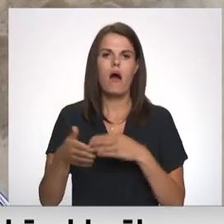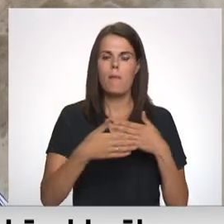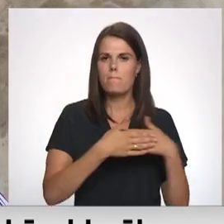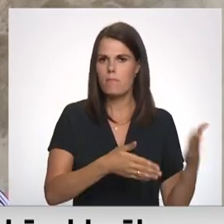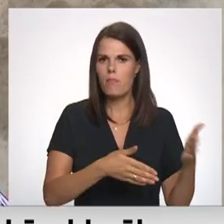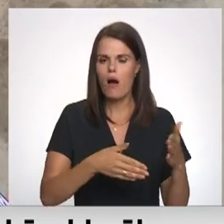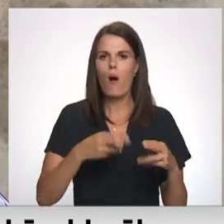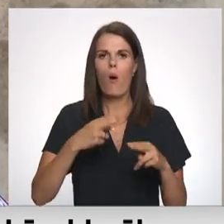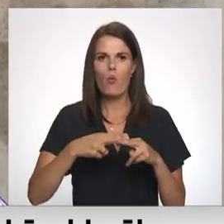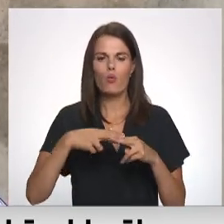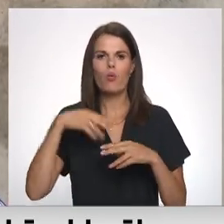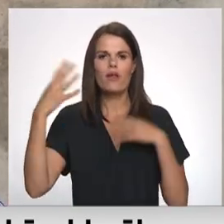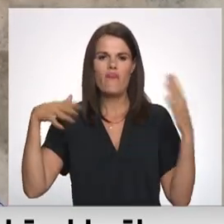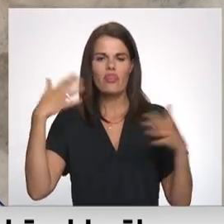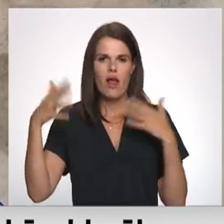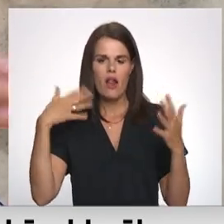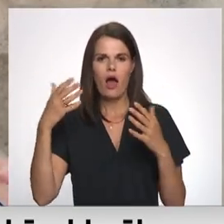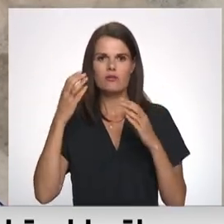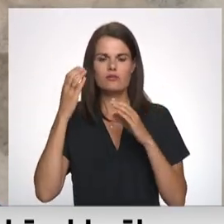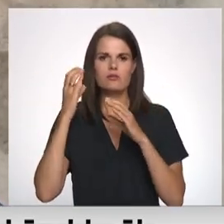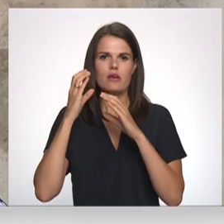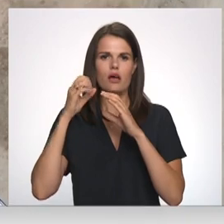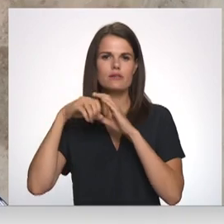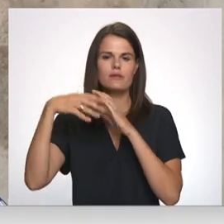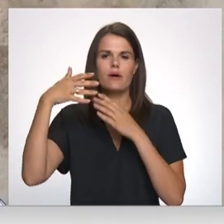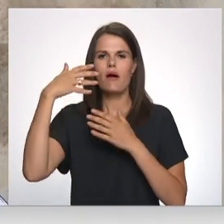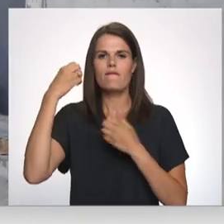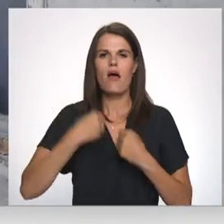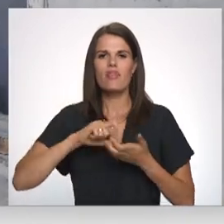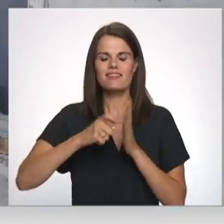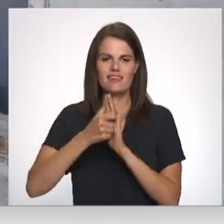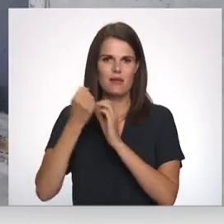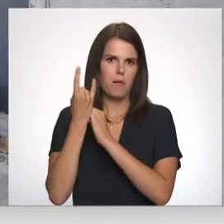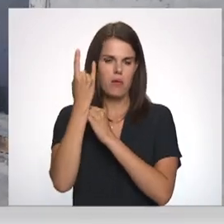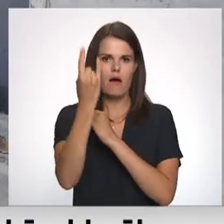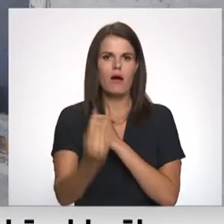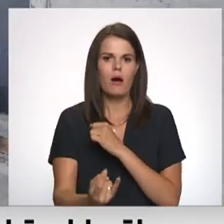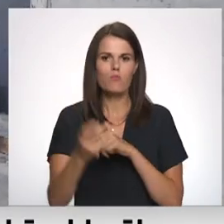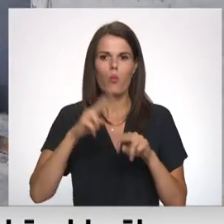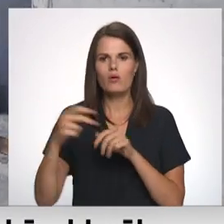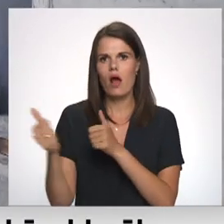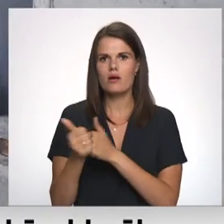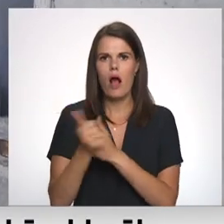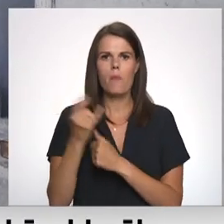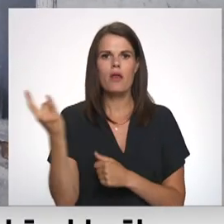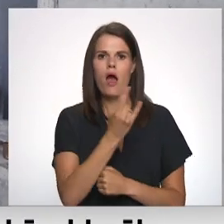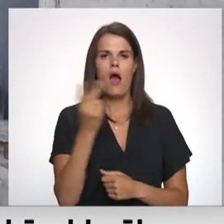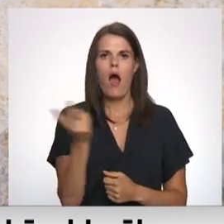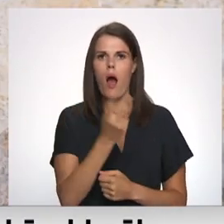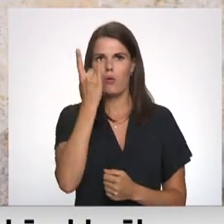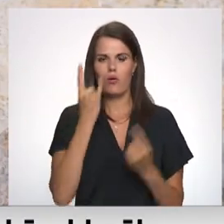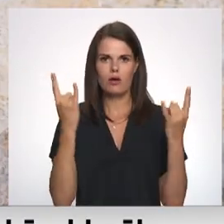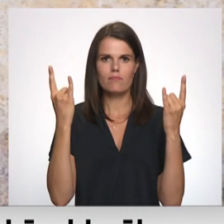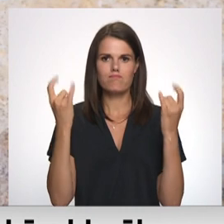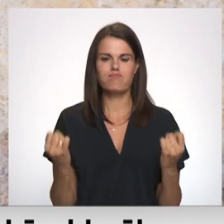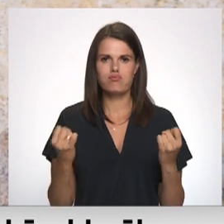un ventilācijas šakta no vannas istabas izlidoja ārā. Un kaimījienē redzīja šī mājā belogi. Mēs jau sen to gaidījām. Mēs